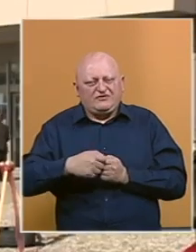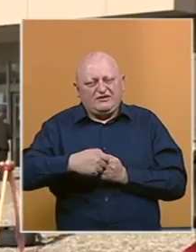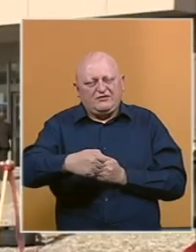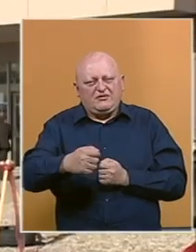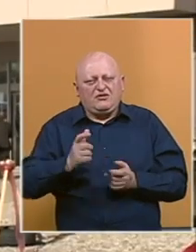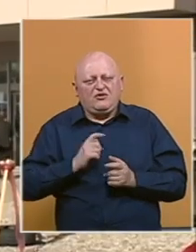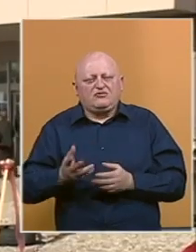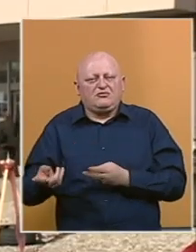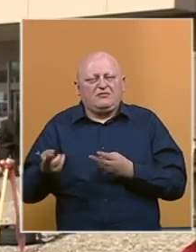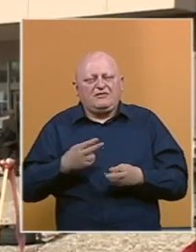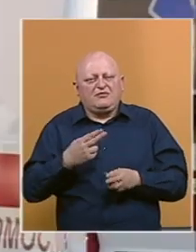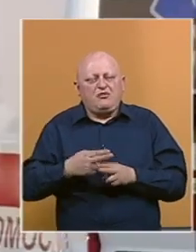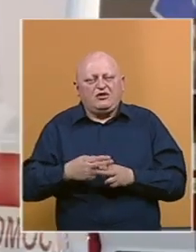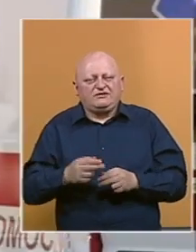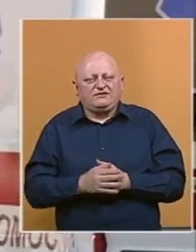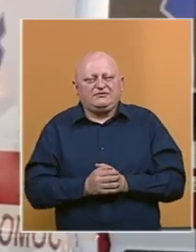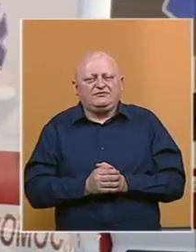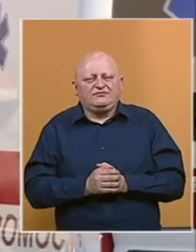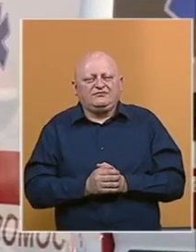očekuju povećan prilip pacijenat.